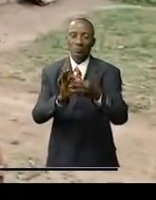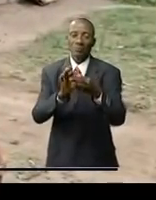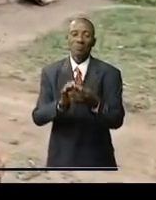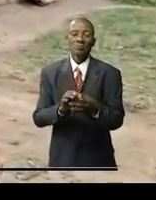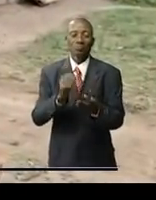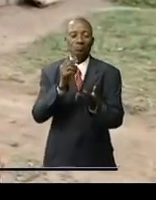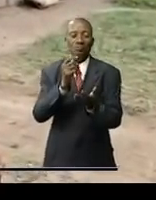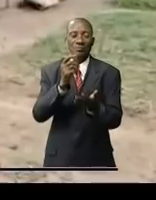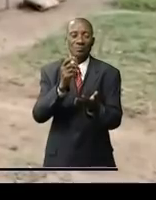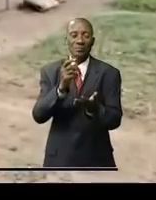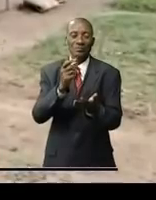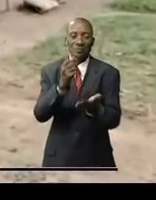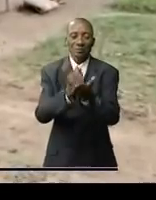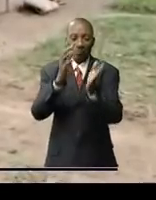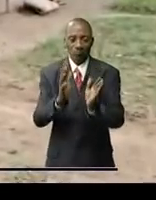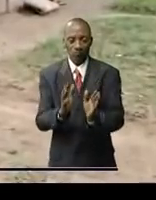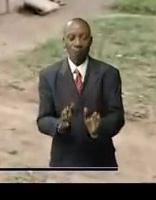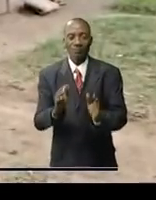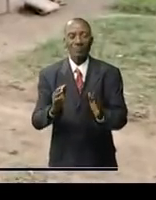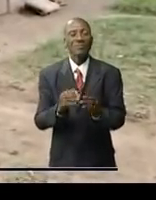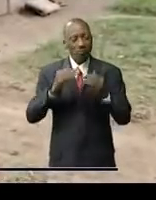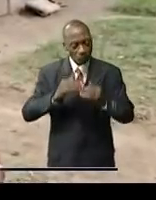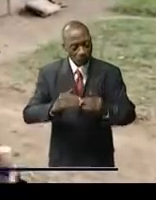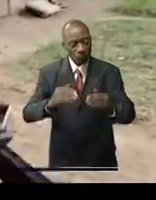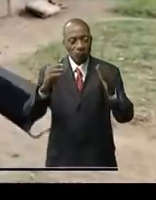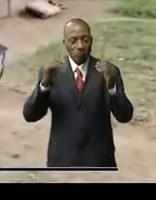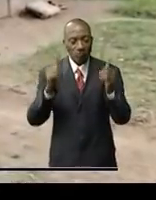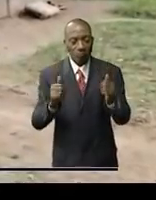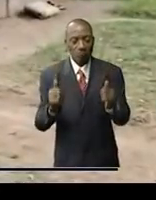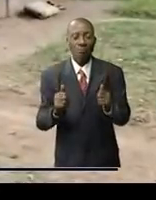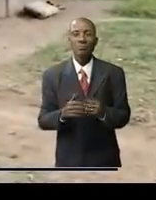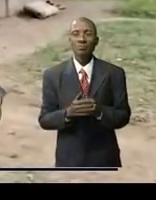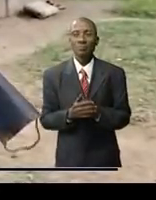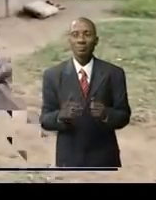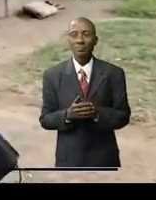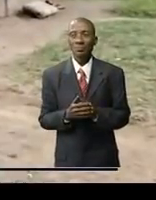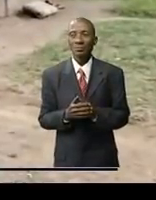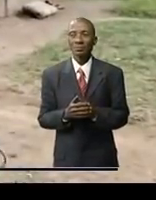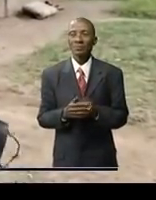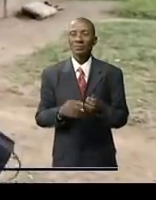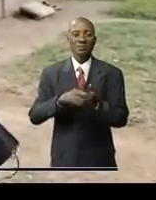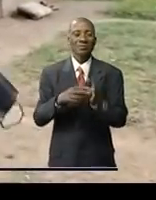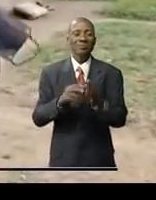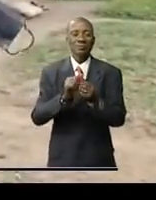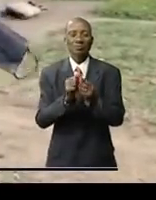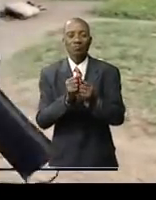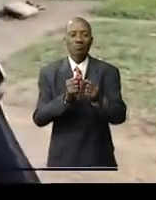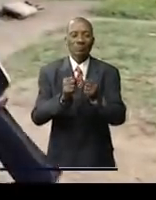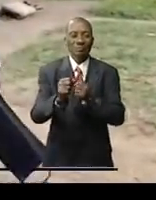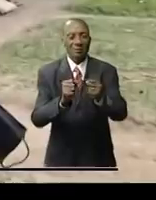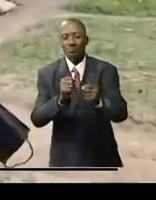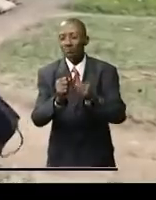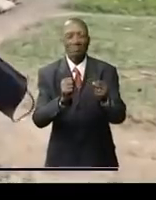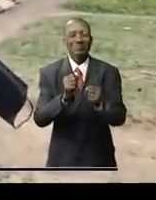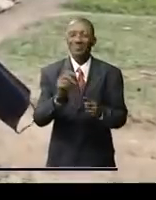gagne du terrain aux Nations Unies je répète ce n plus le muscle aujourd'hui il faut savoir négocier